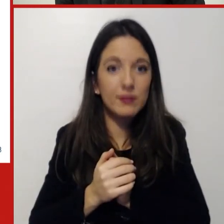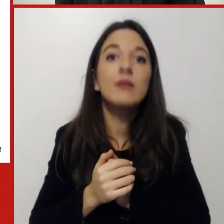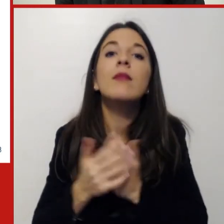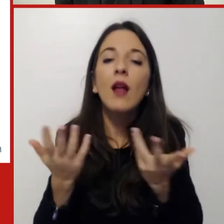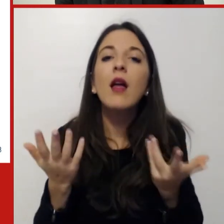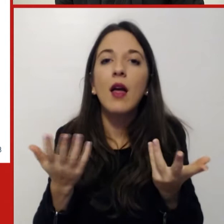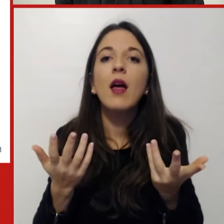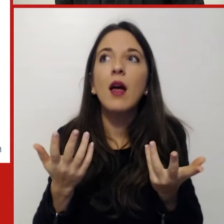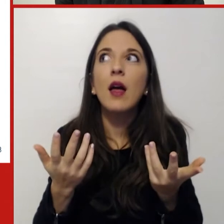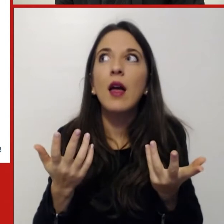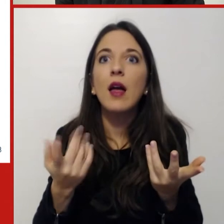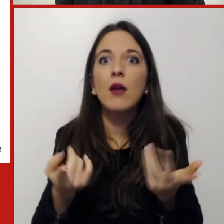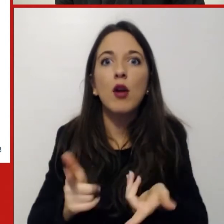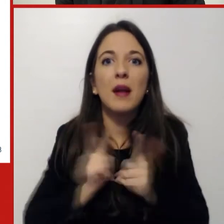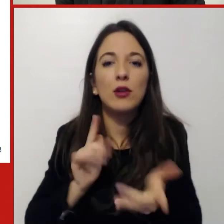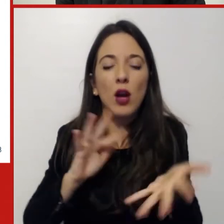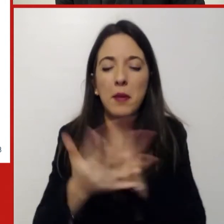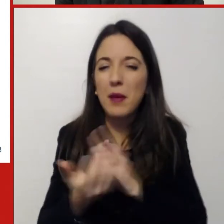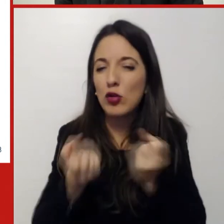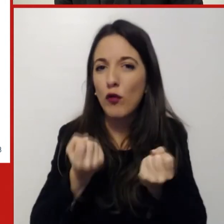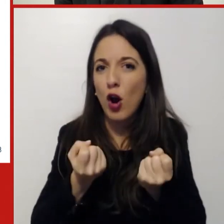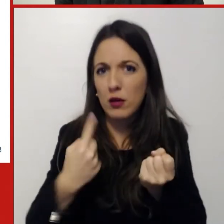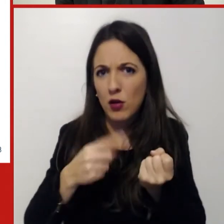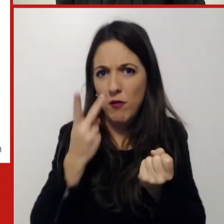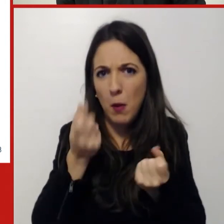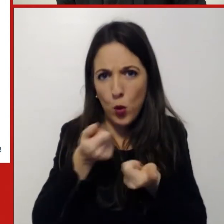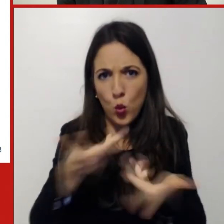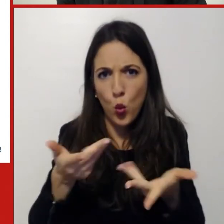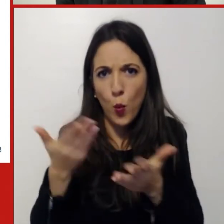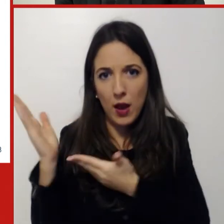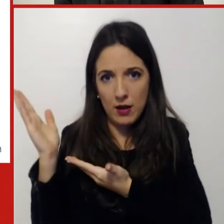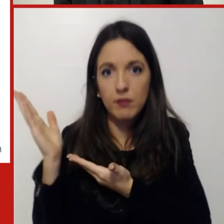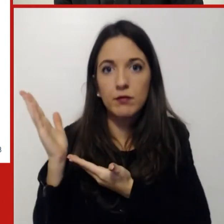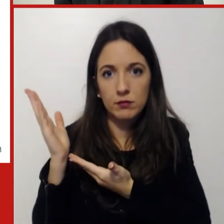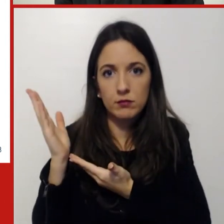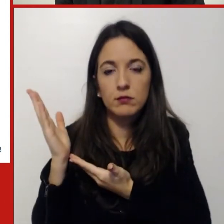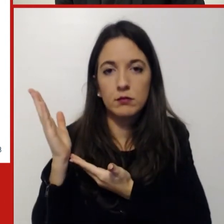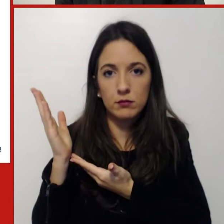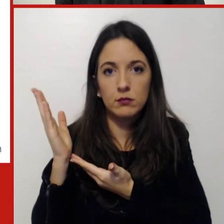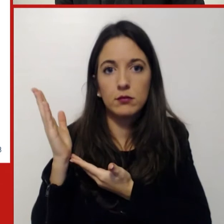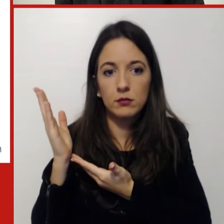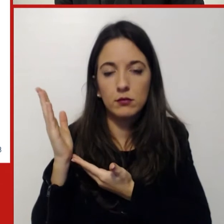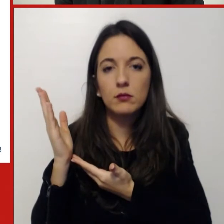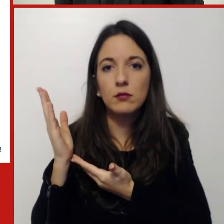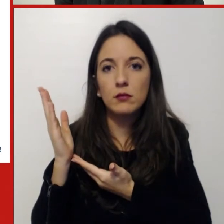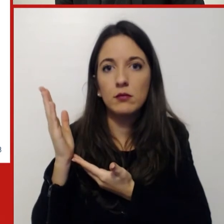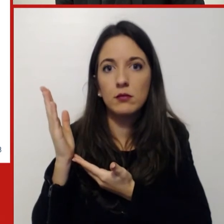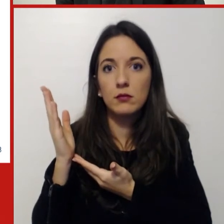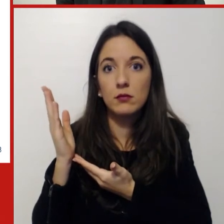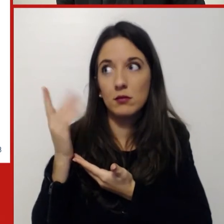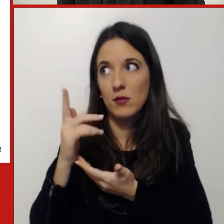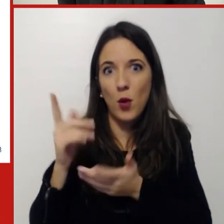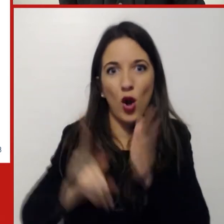anche dal punto di vista numerico. Qui vi presento dei risultati molto nuovi perché li abbiamo